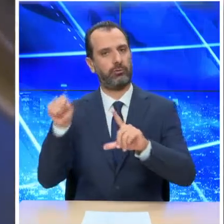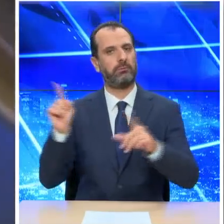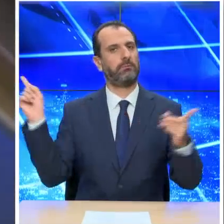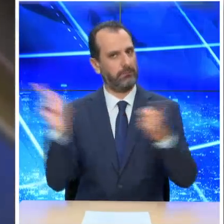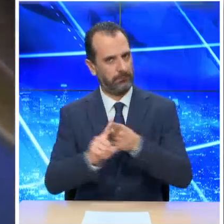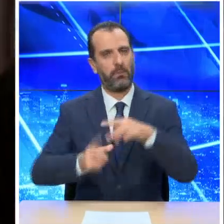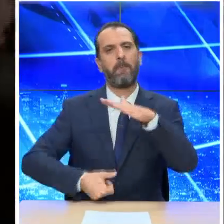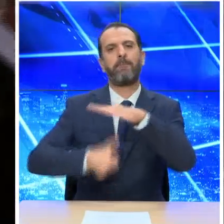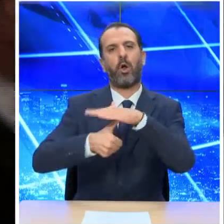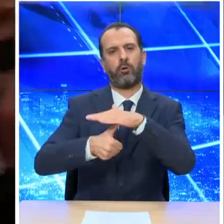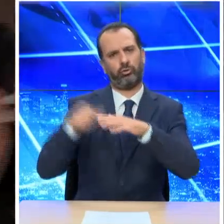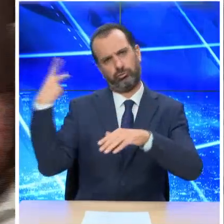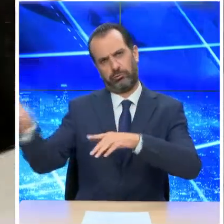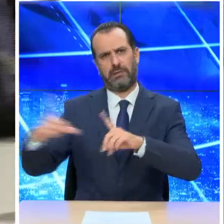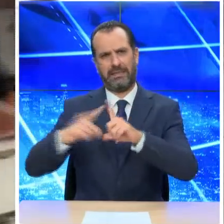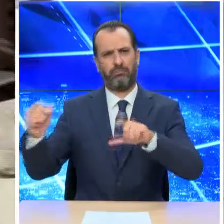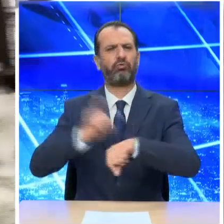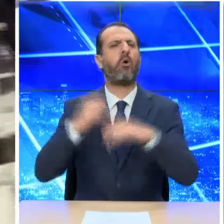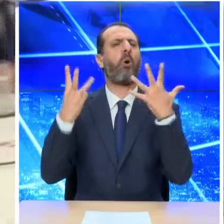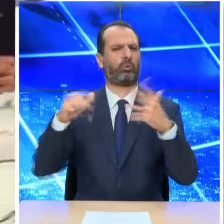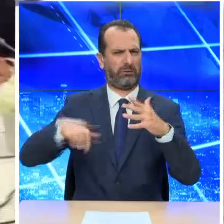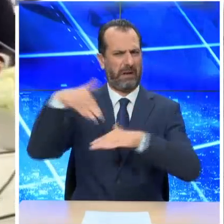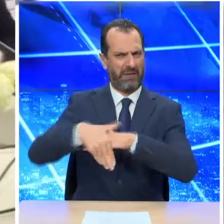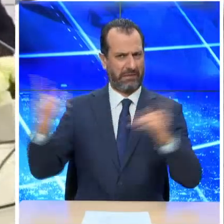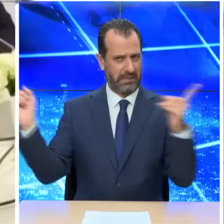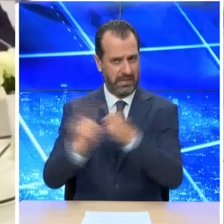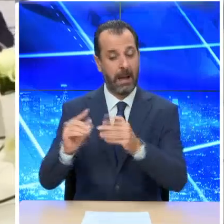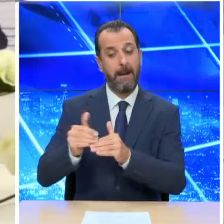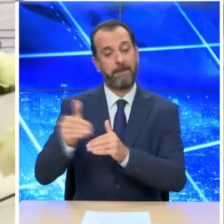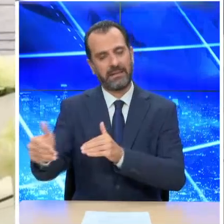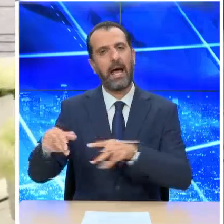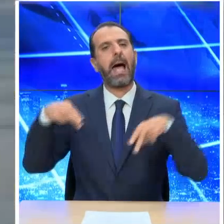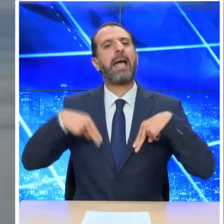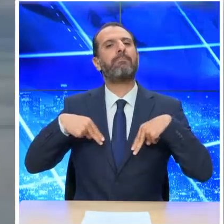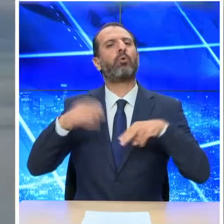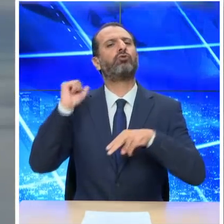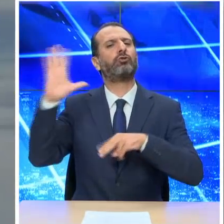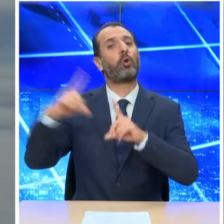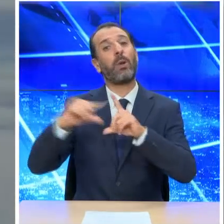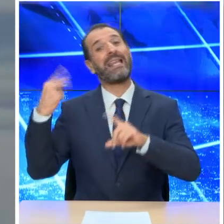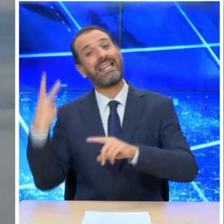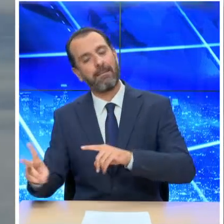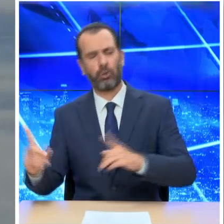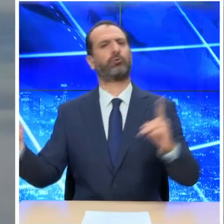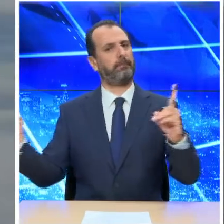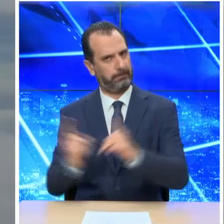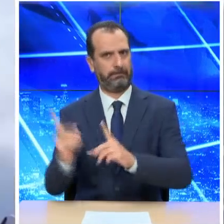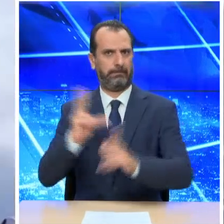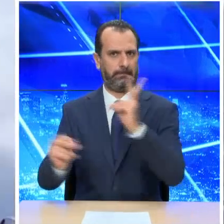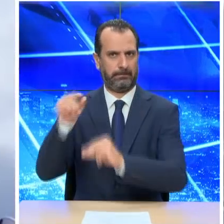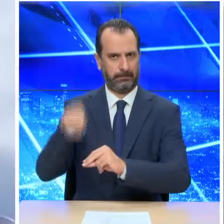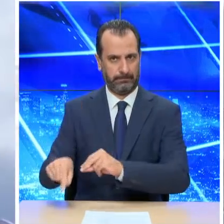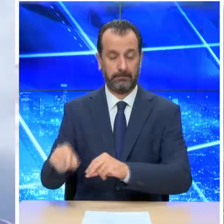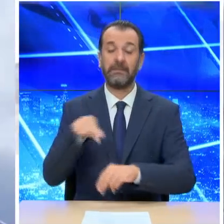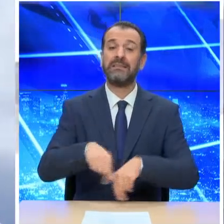συναντηθεί στις 8 το βράδυ με τον Πρόεδρο Νίκο Αναστασιάδη και στη συνέχεια με τον Κύπριο ομολογό του Νίκο Χριστοδουλίδη Την